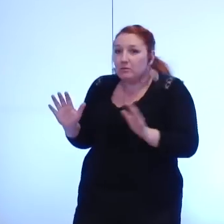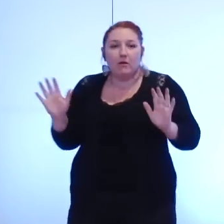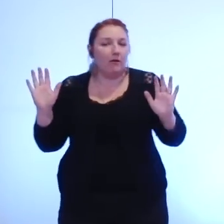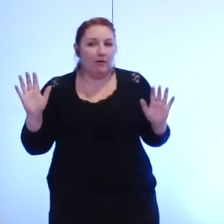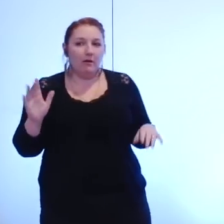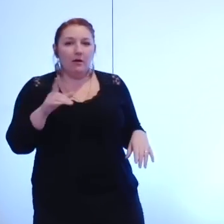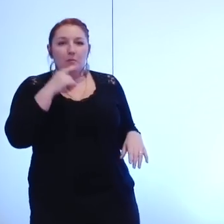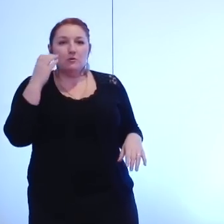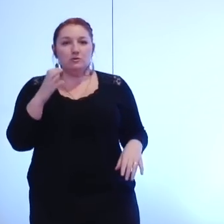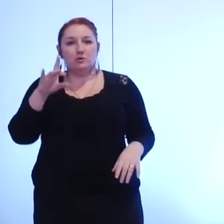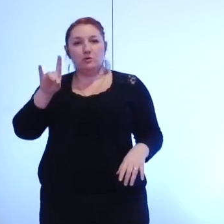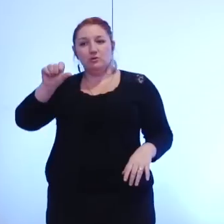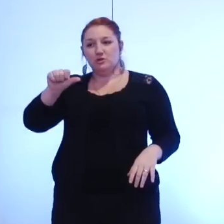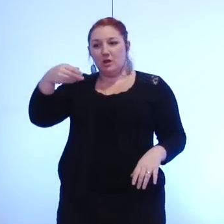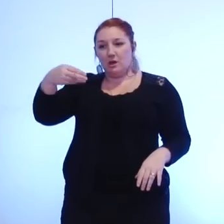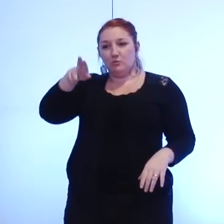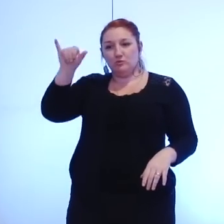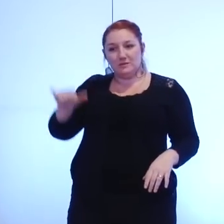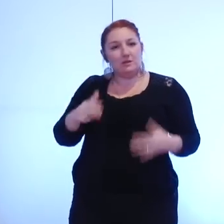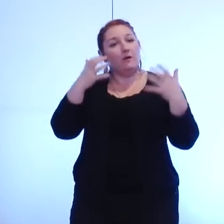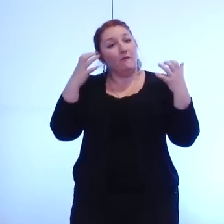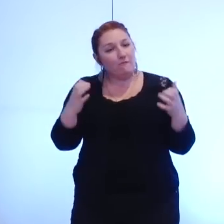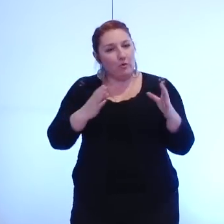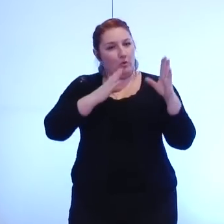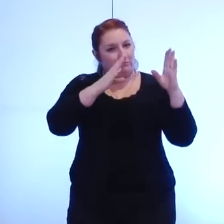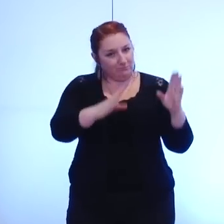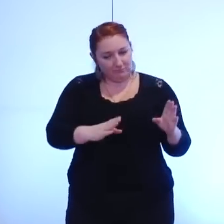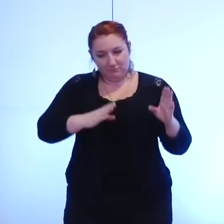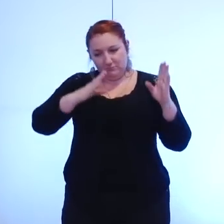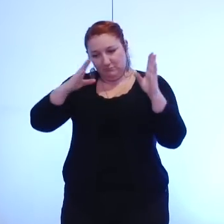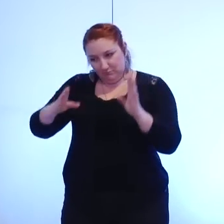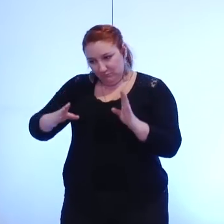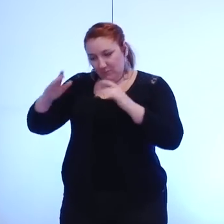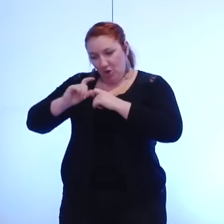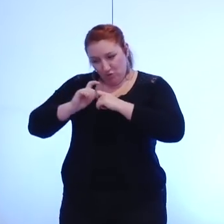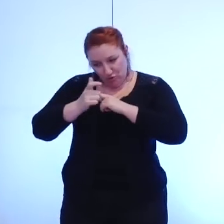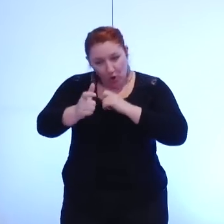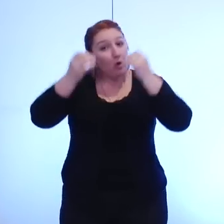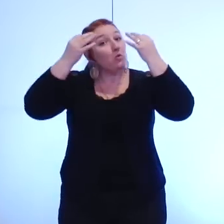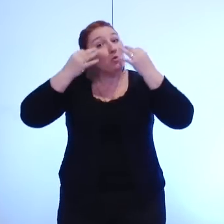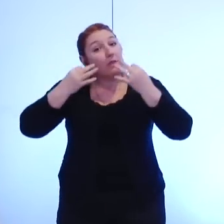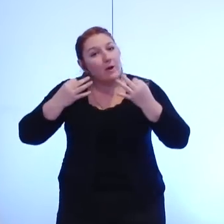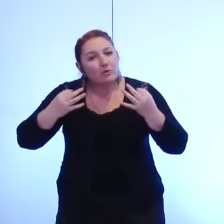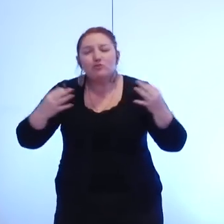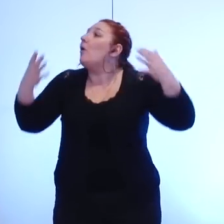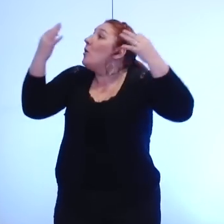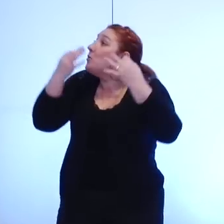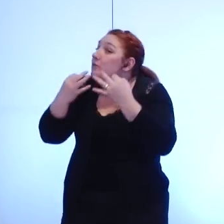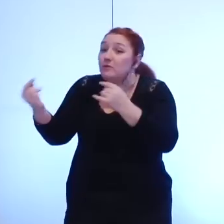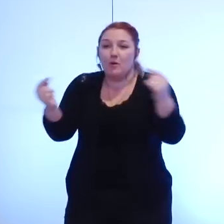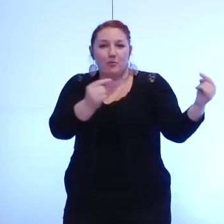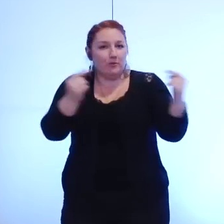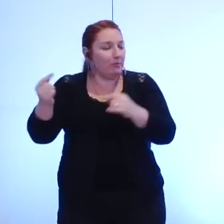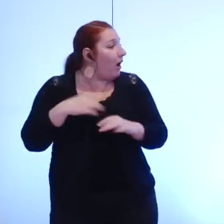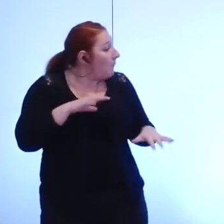monsieur Chamussy tiens tiens faire les choses dans l'ordre on a le temps dans le formalisme le temps de l'expiration tout à fait monsieur Chamussy